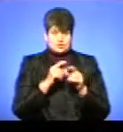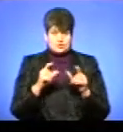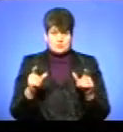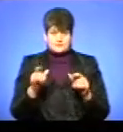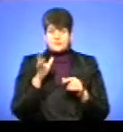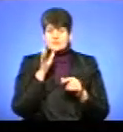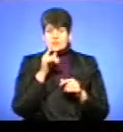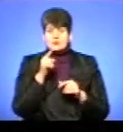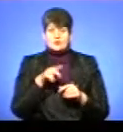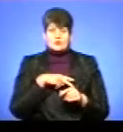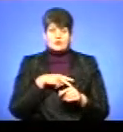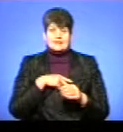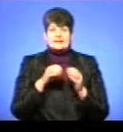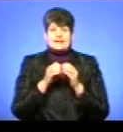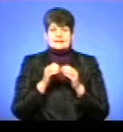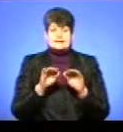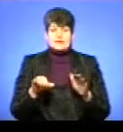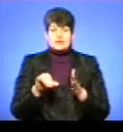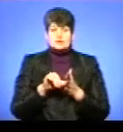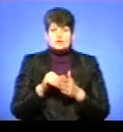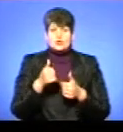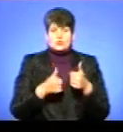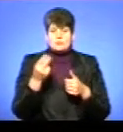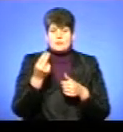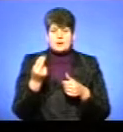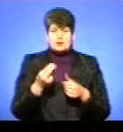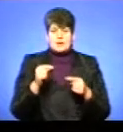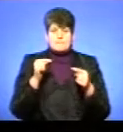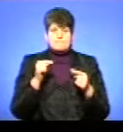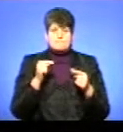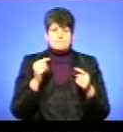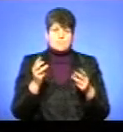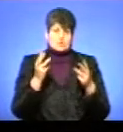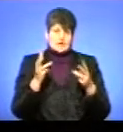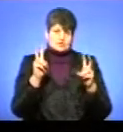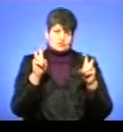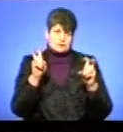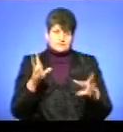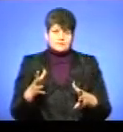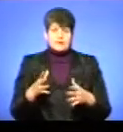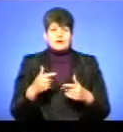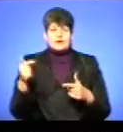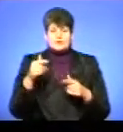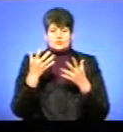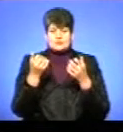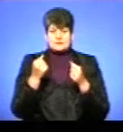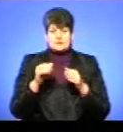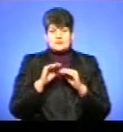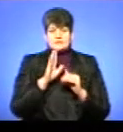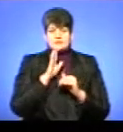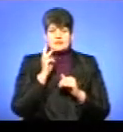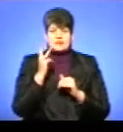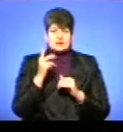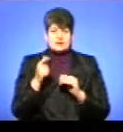час якого нагородили 10 дітей учасників конкурсу малюнку на протипожежну тематику. Грамоту отримала учениця третього класу Єва